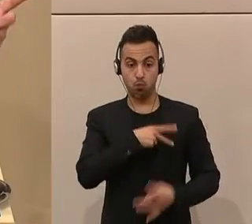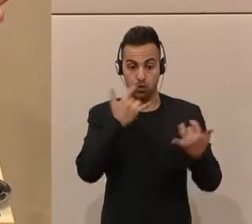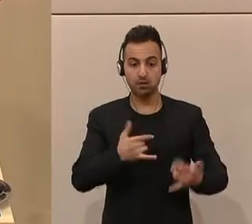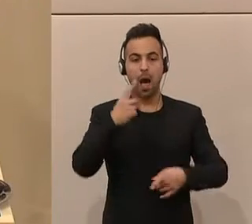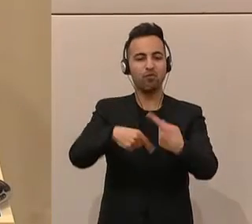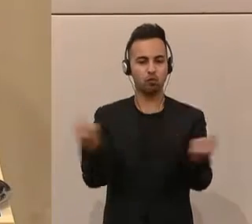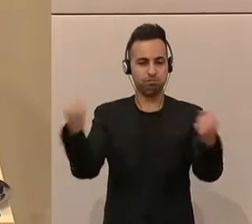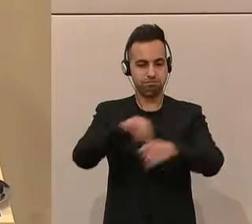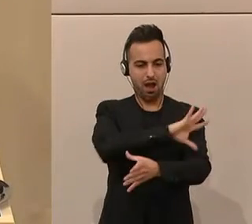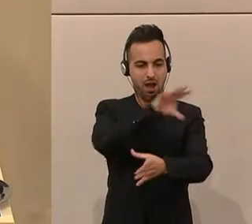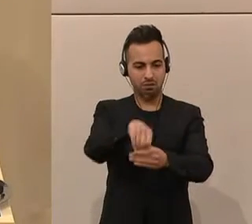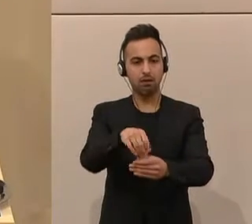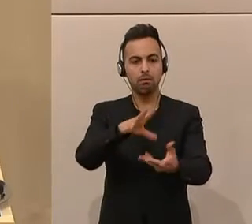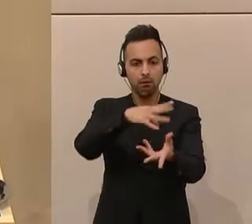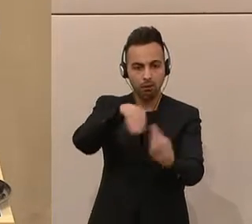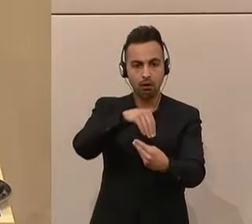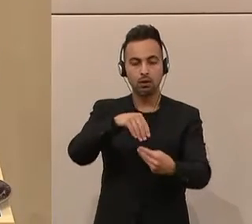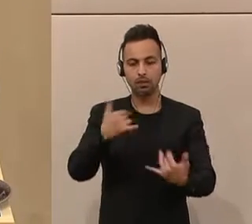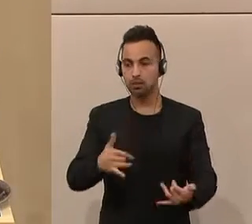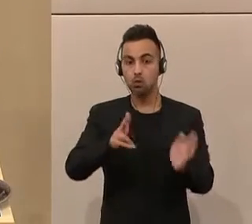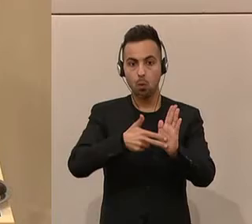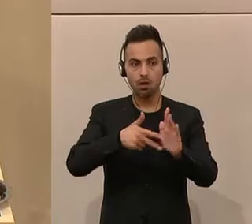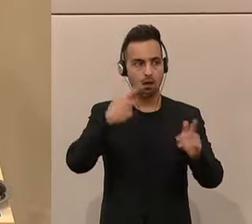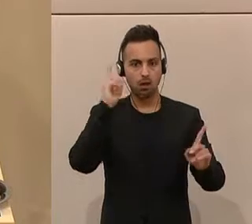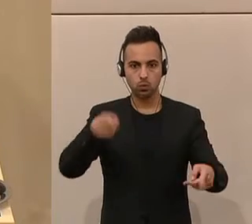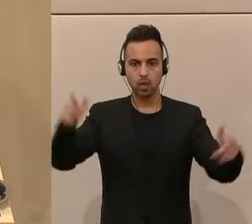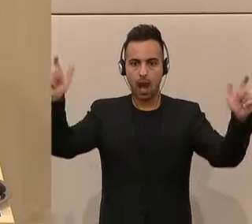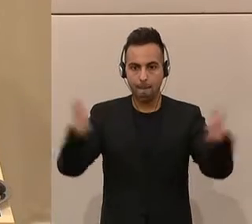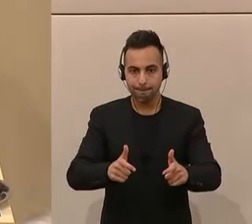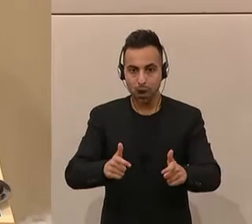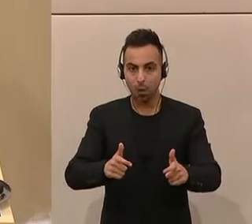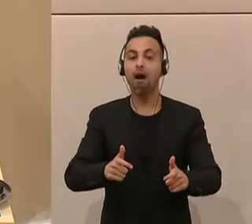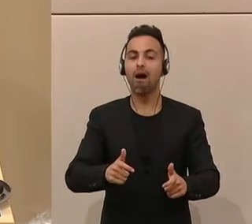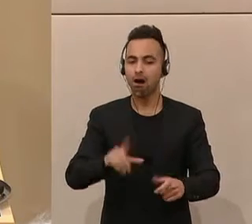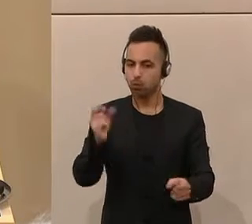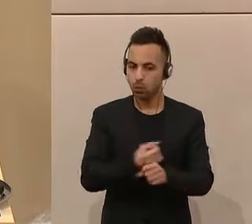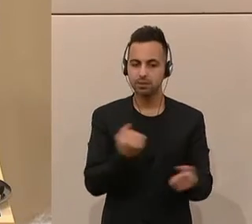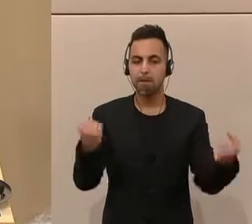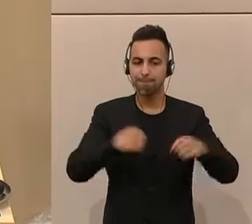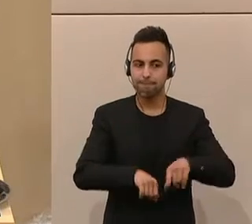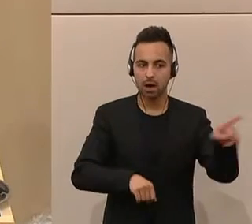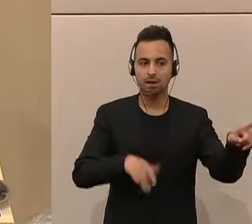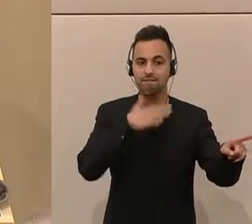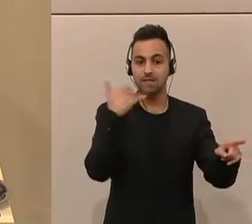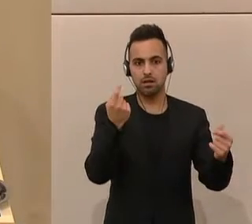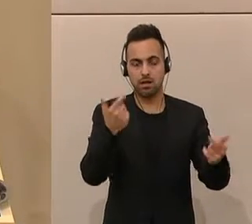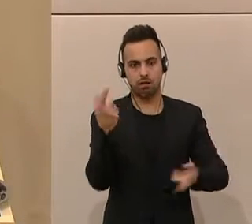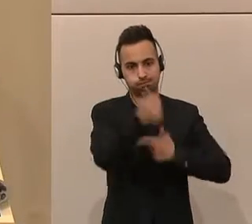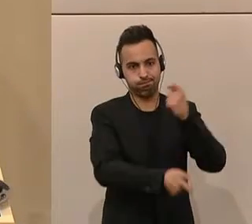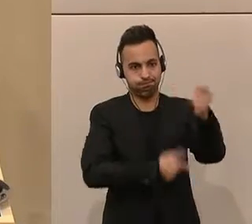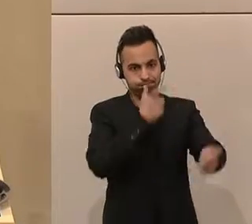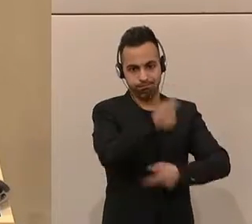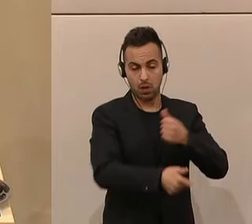realisiert. Deshalb kam es zu einem nominellen Abbau. Nichtsdestotrotz haben uns die Banken natürlich sehr viel Geld gekostet.